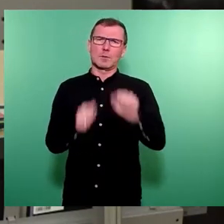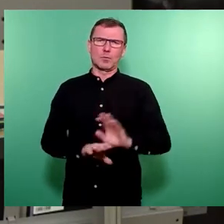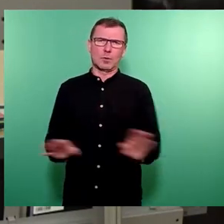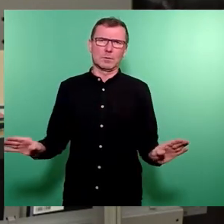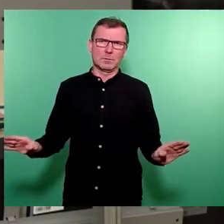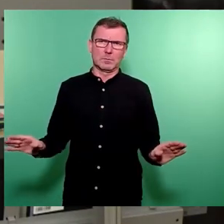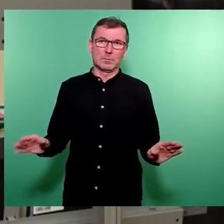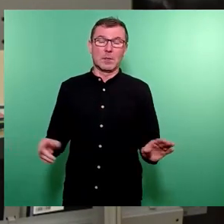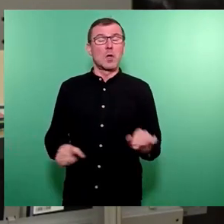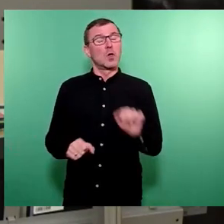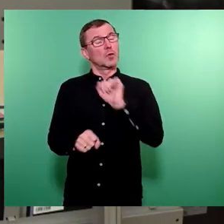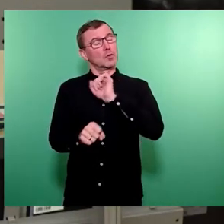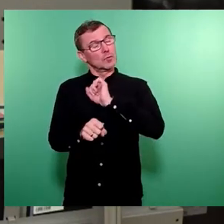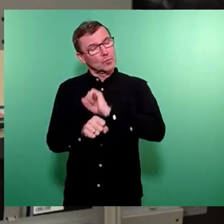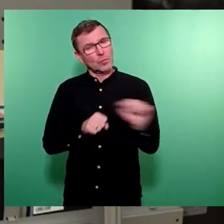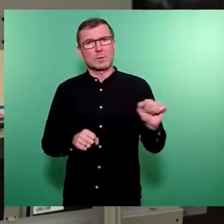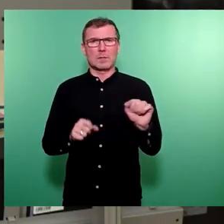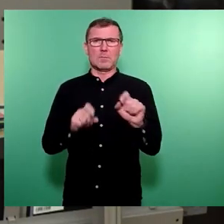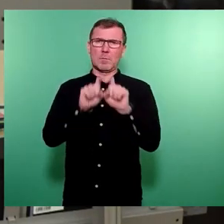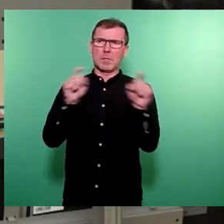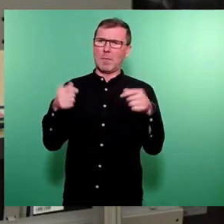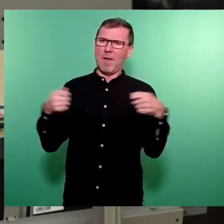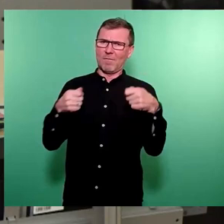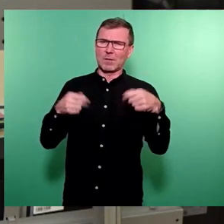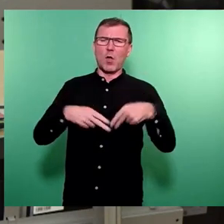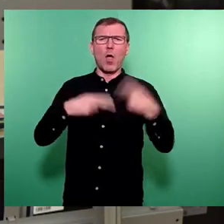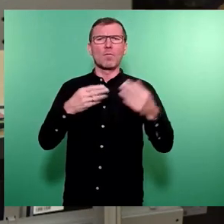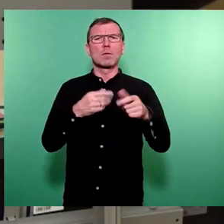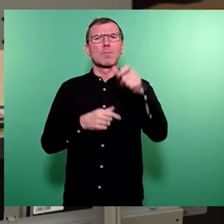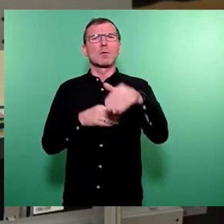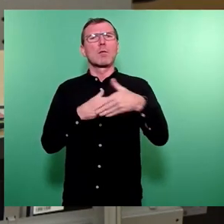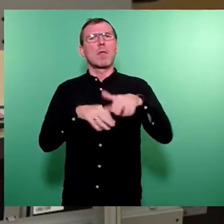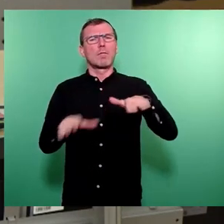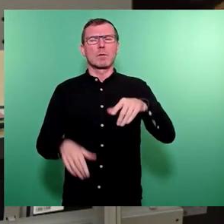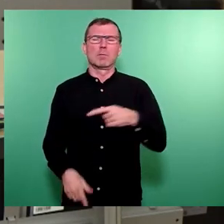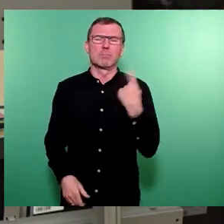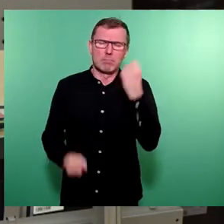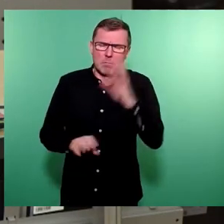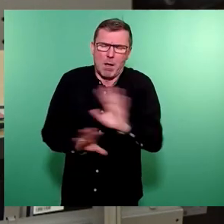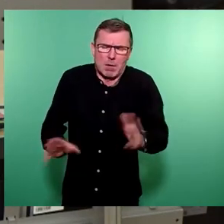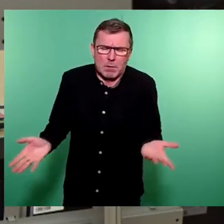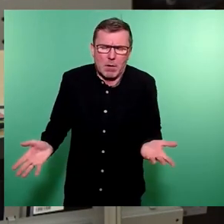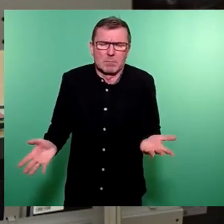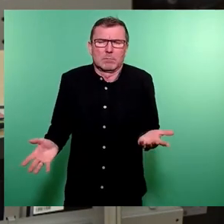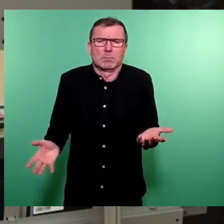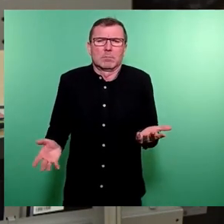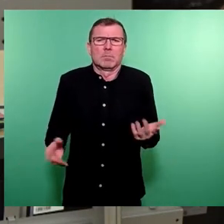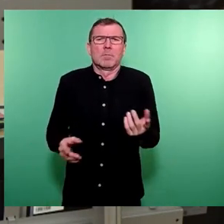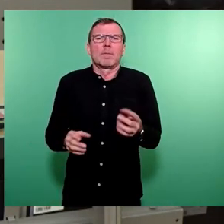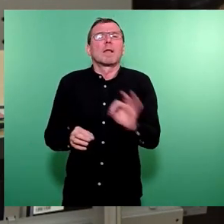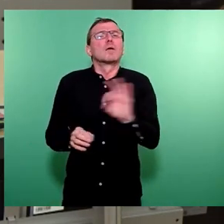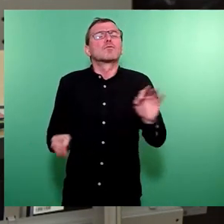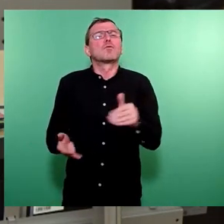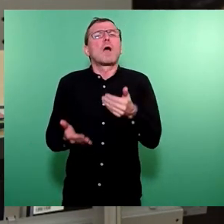Dass wir trotzdem über die Finanzierung des ÖPNV sprechen müssen, wissen wir alle. Das gute Ergebnis,